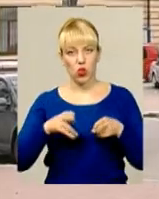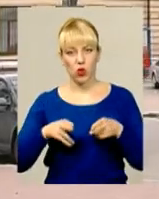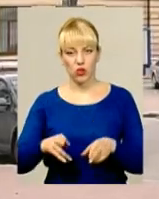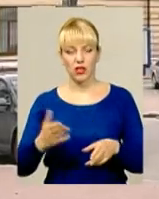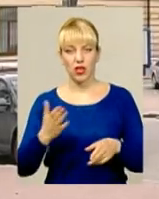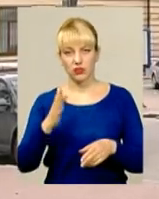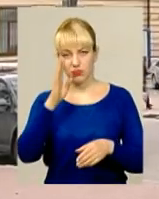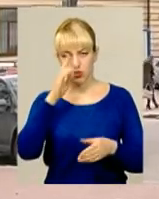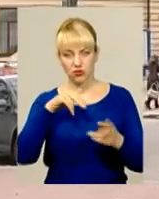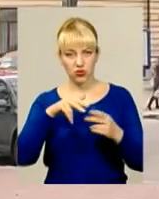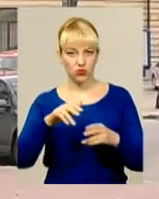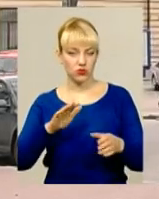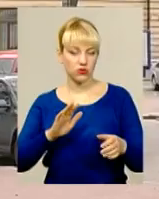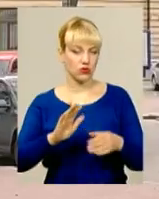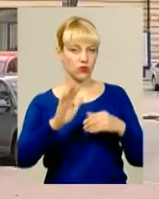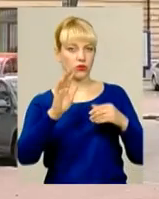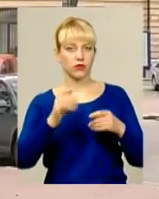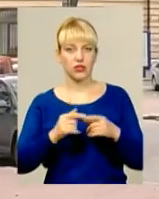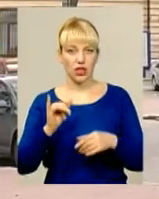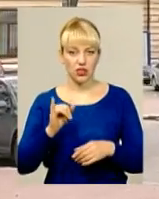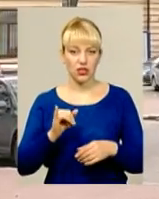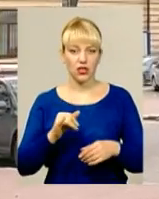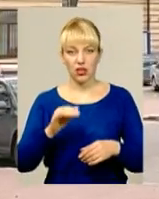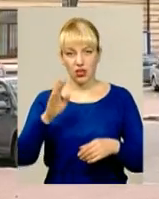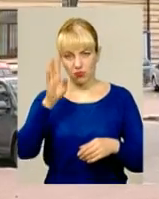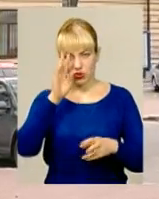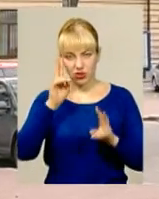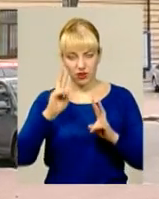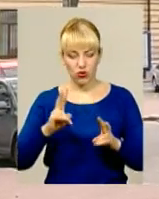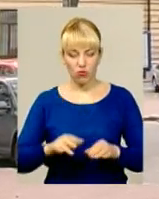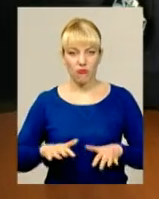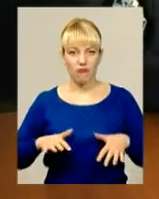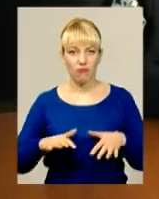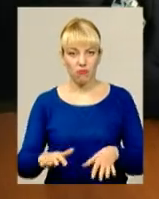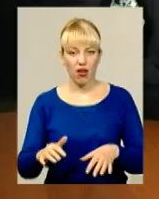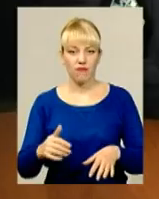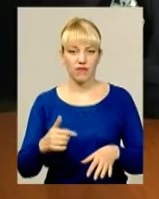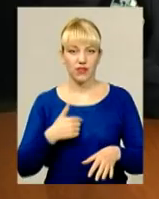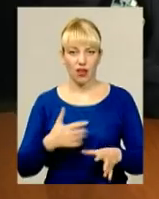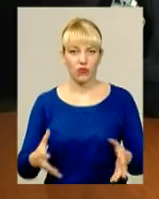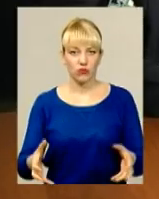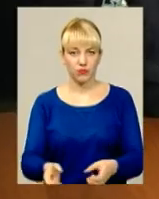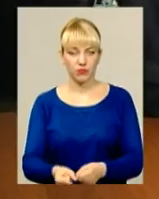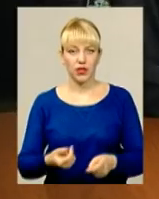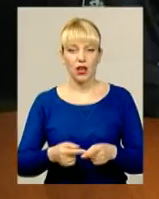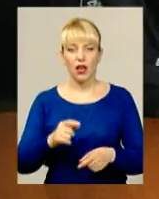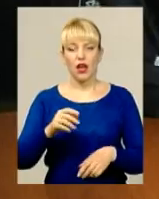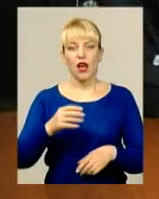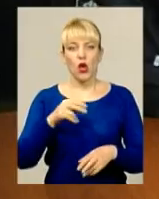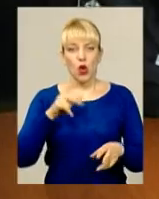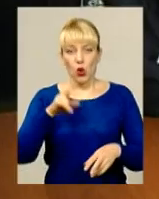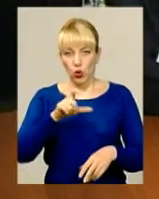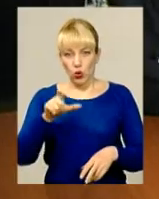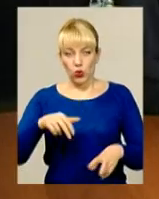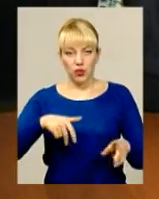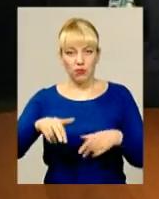столкнувся і невідомий потрапив в руки, я його повалив обличчям на землю. Перехожі встигли викликати поліціянтів.